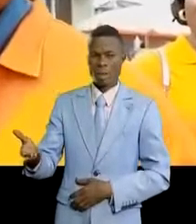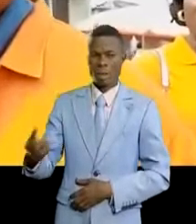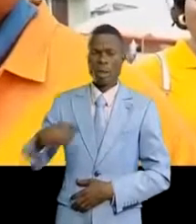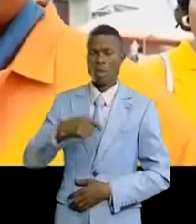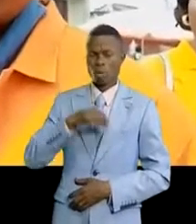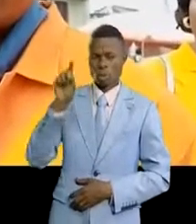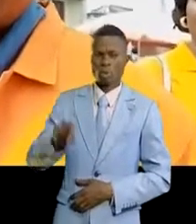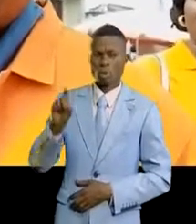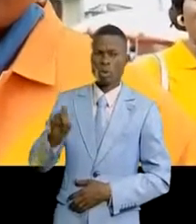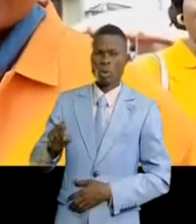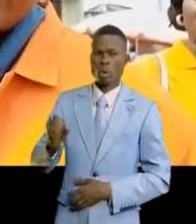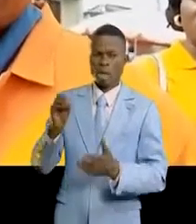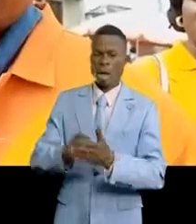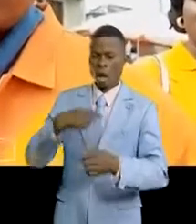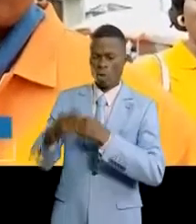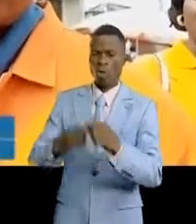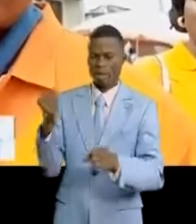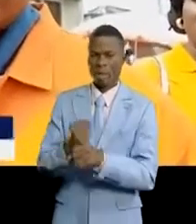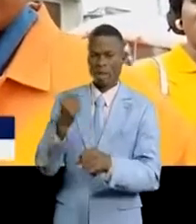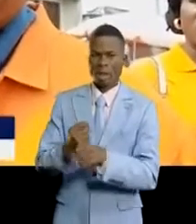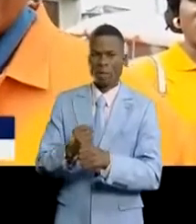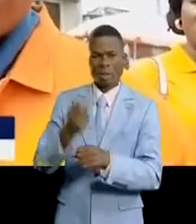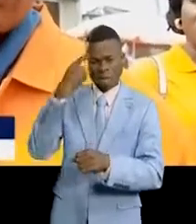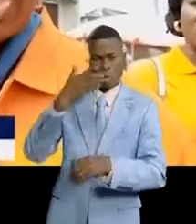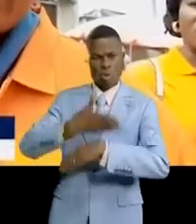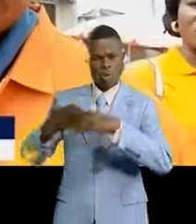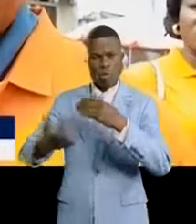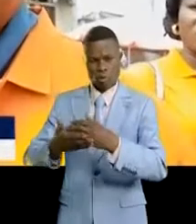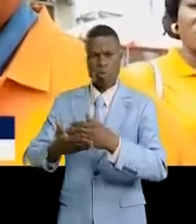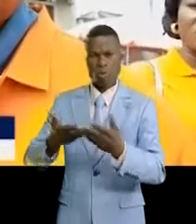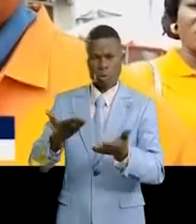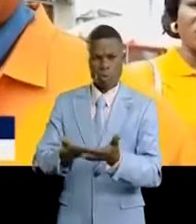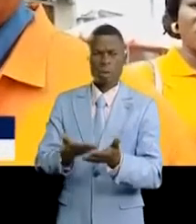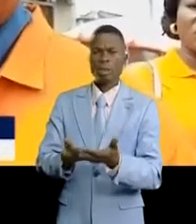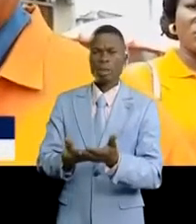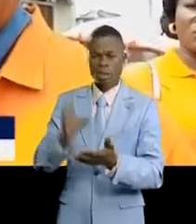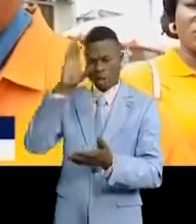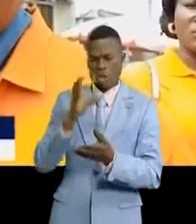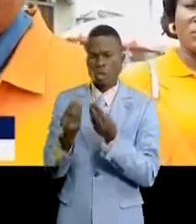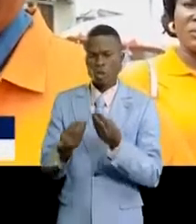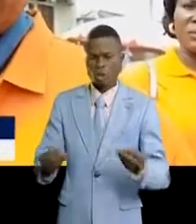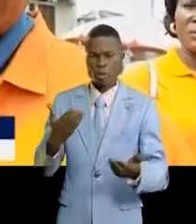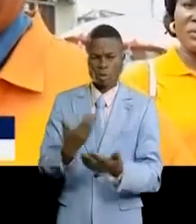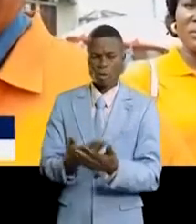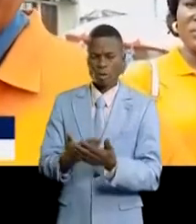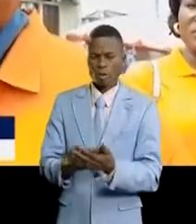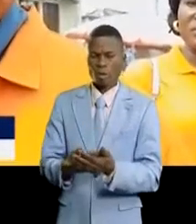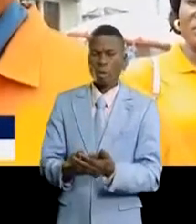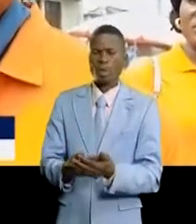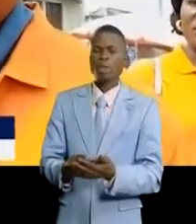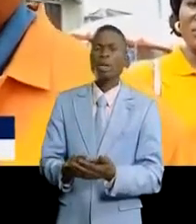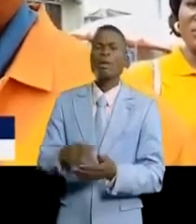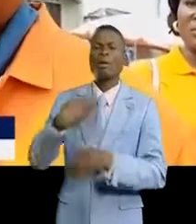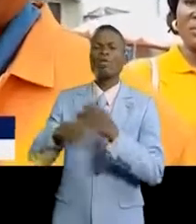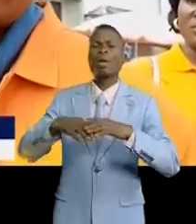brigade, nos laboratoires aussi, nous allons analyser la situation et voir quelles